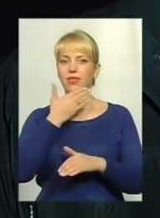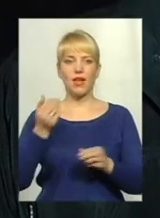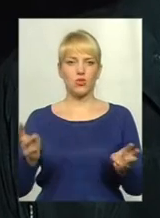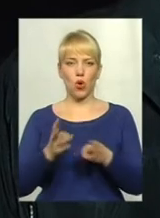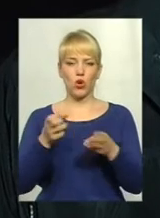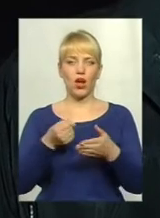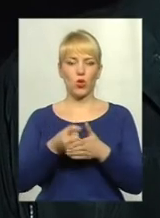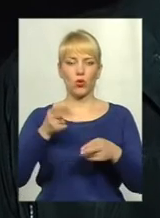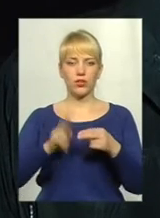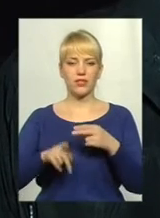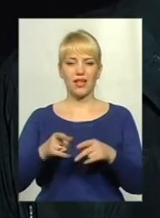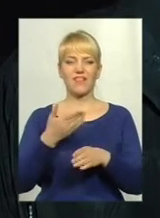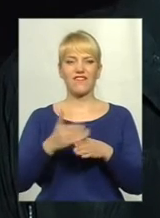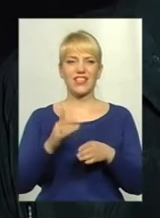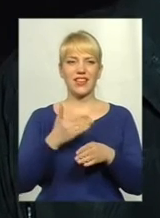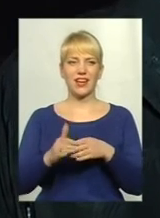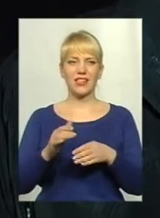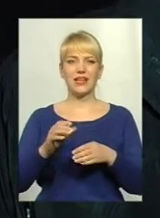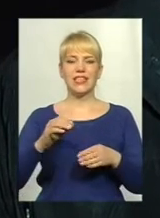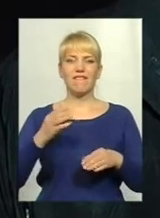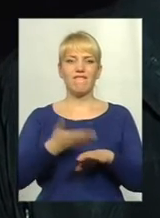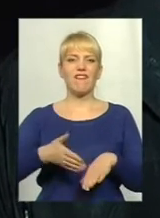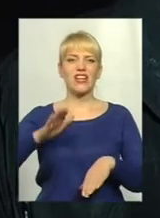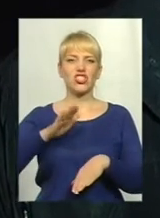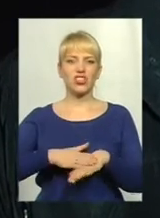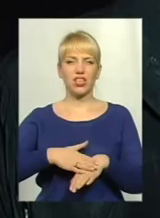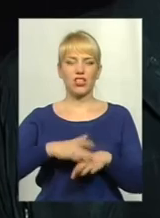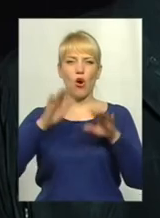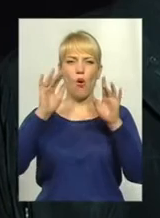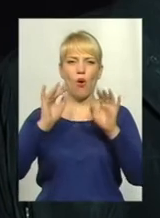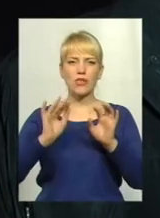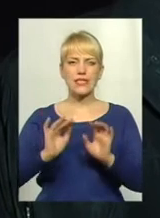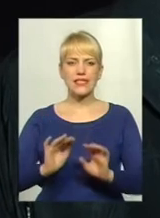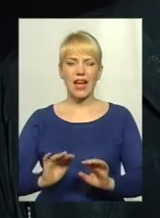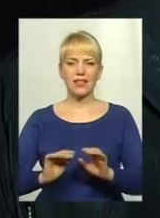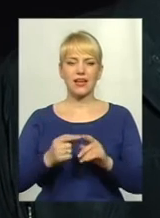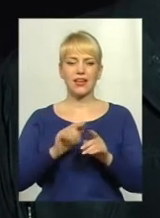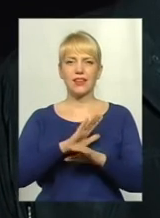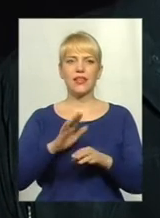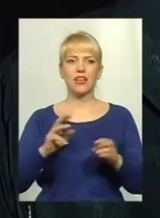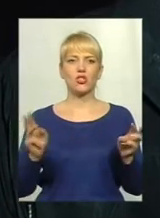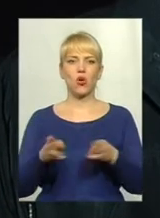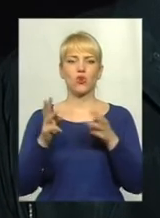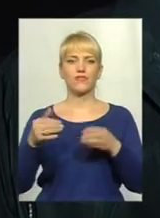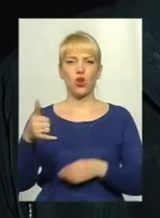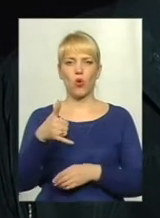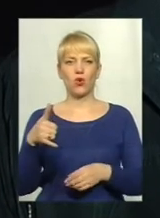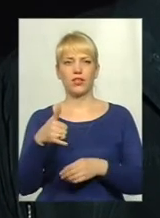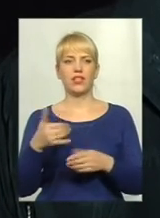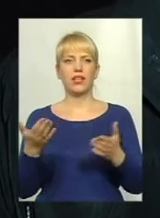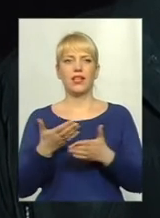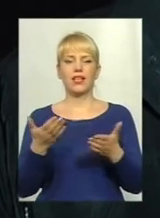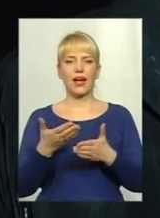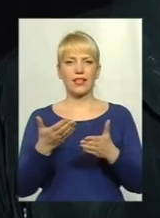кінця. Він виділяє синій важкий осадок у вигляді не згорівшої олії, який навіть